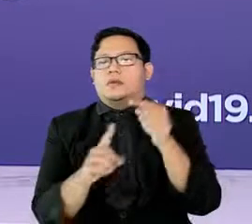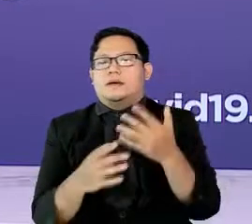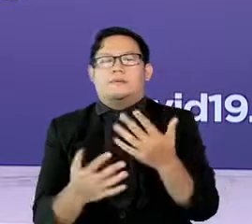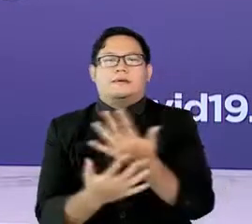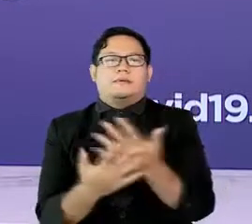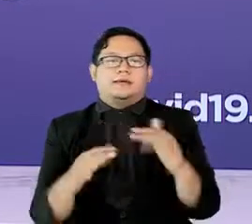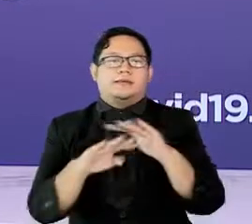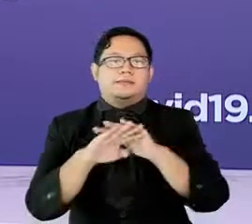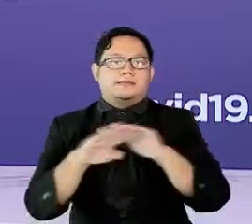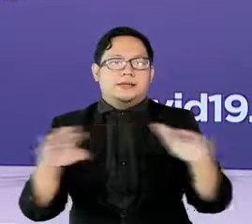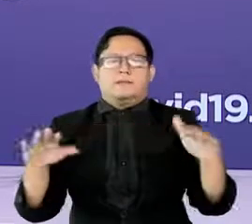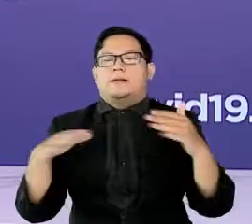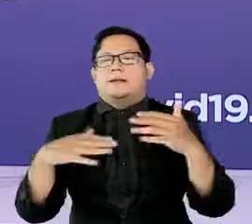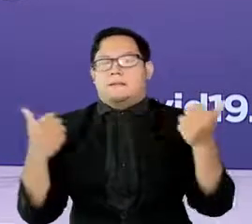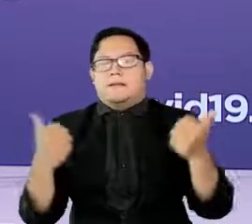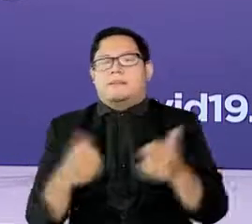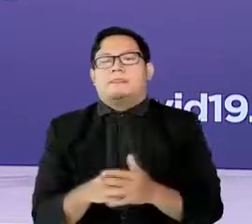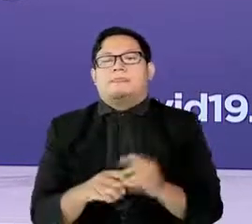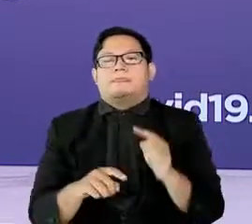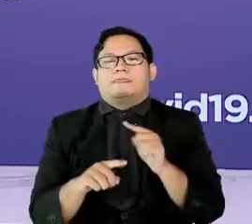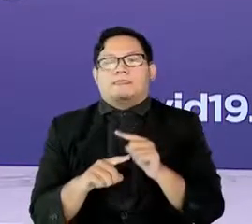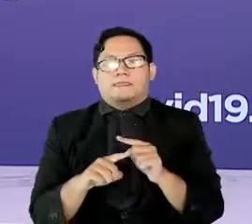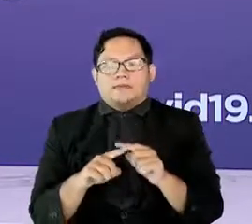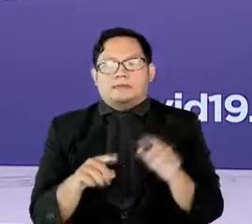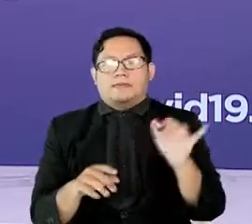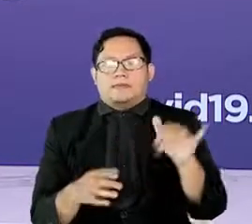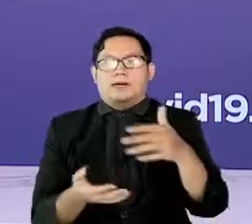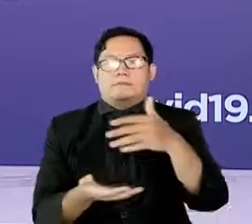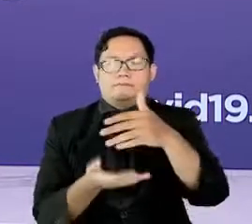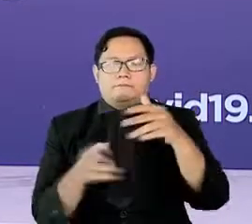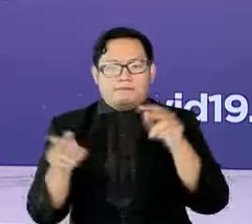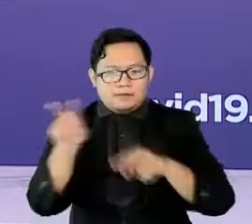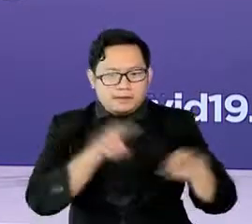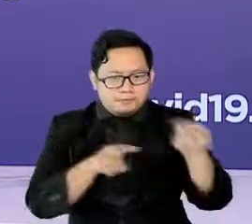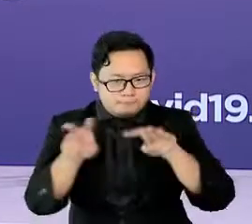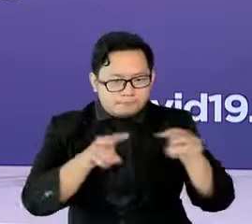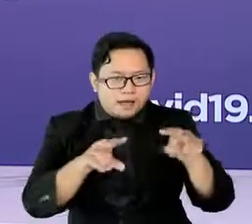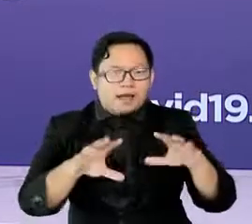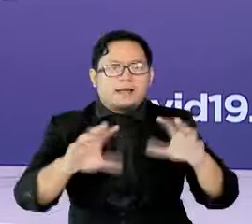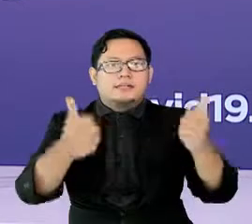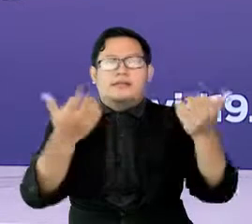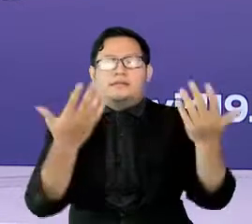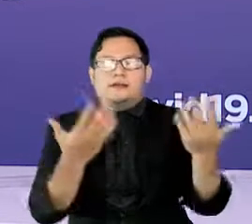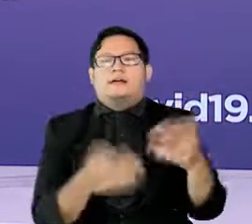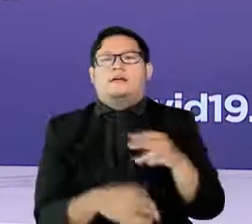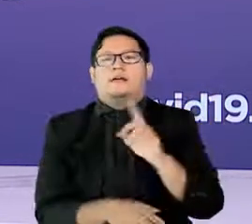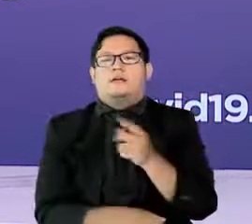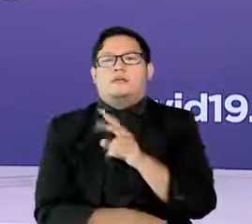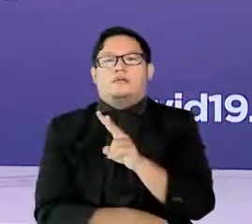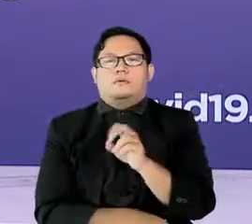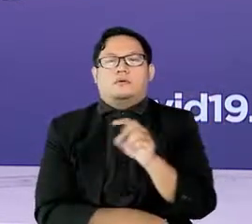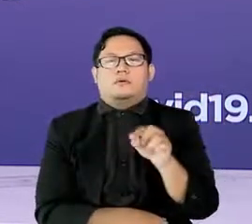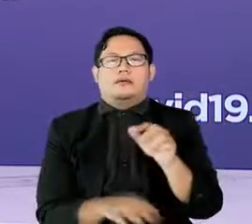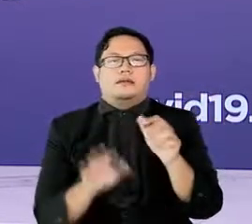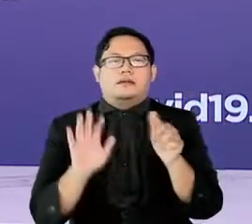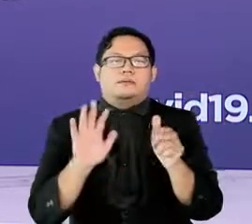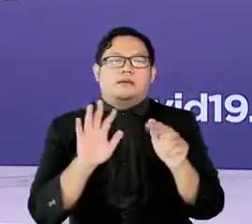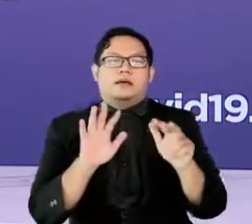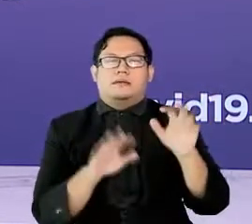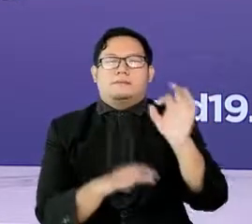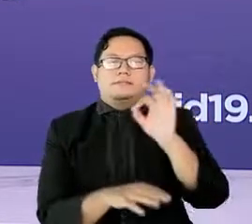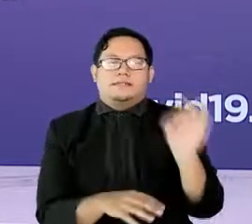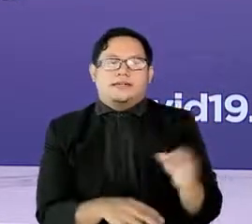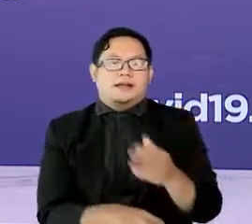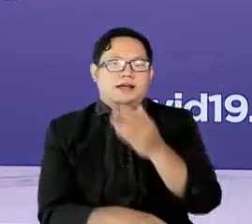Walau begitu, berdasarkan hasil pemantauan, diketahui masih ada 20,68 persen